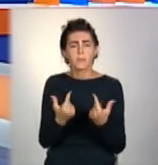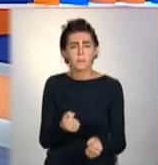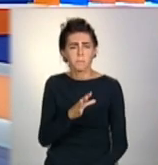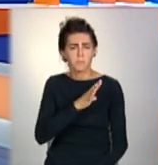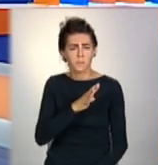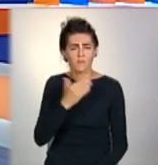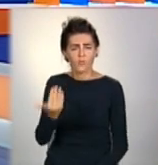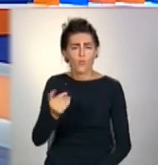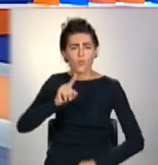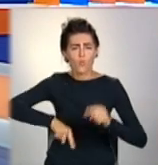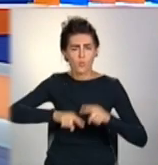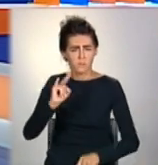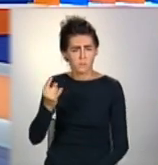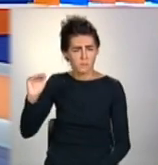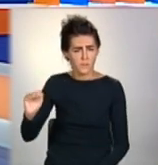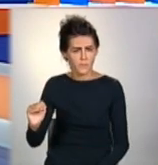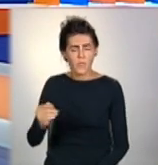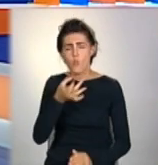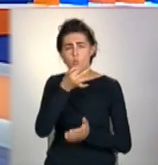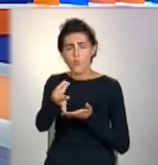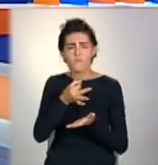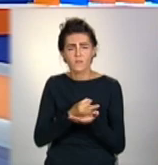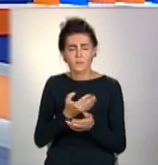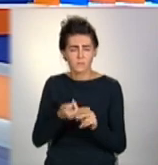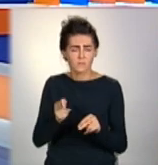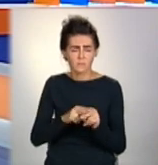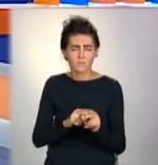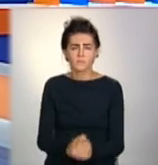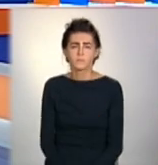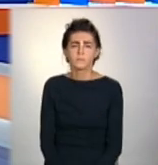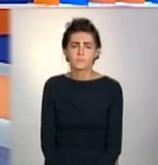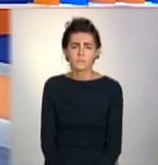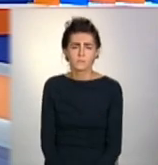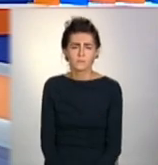момент були батьки малого? Відповіді знають наші кореспонденти.